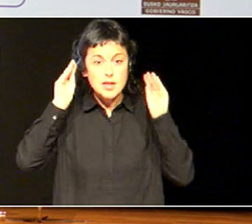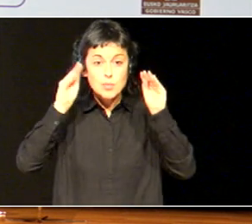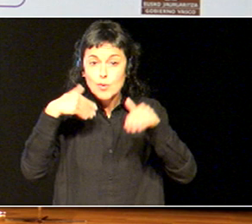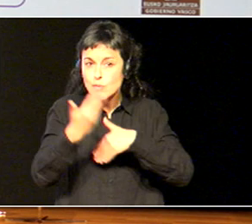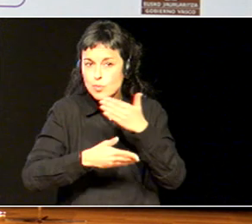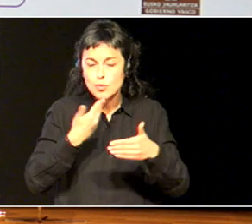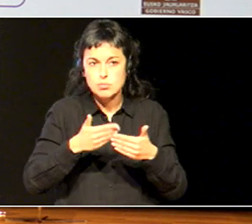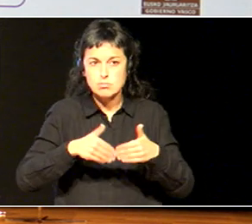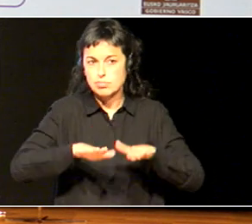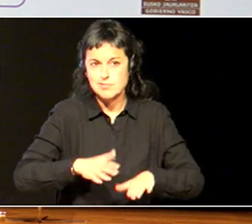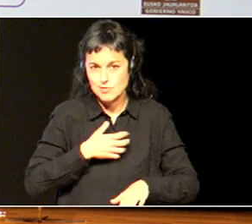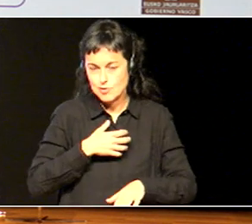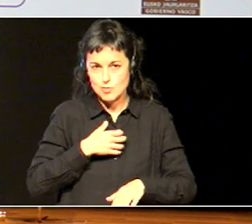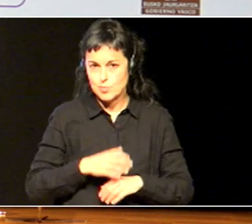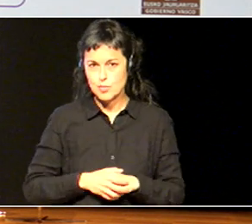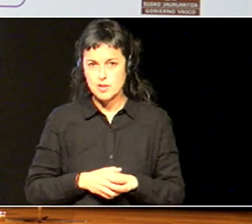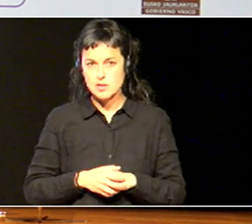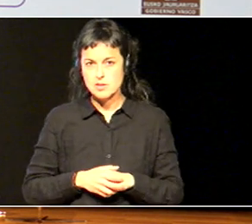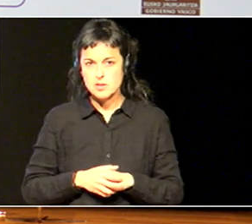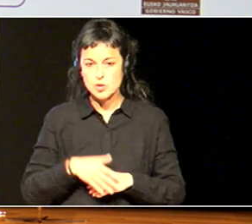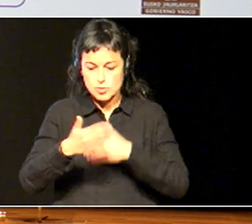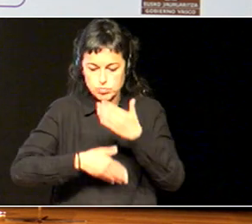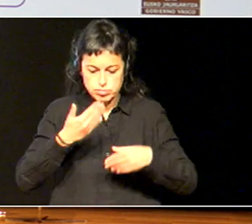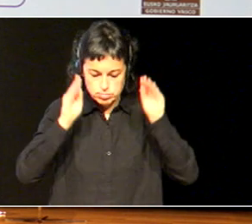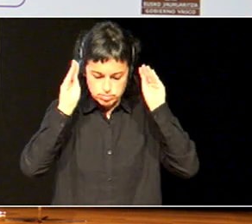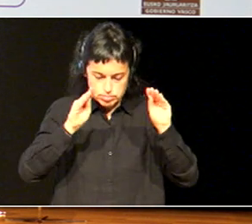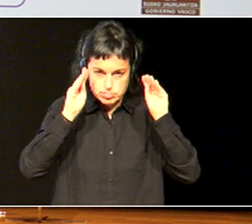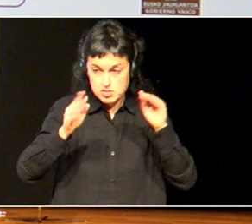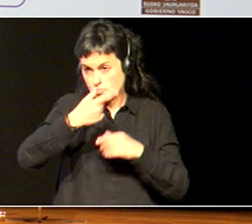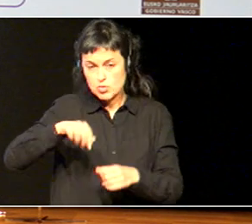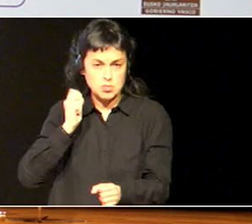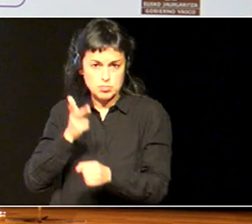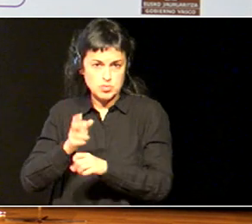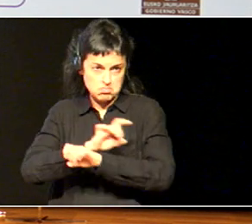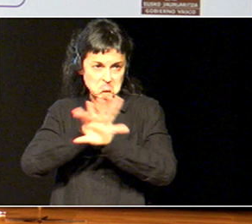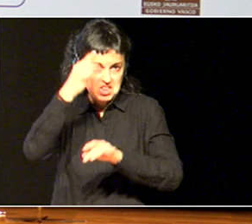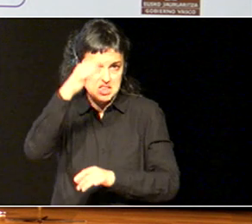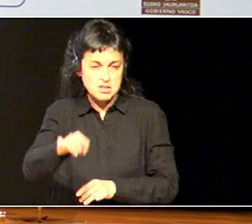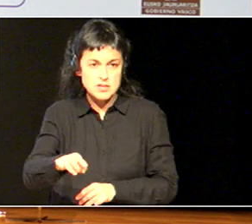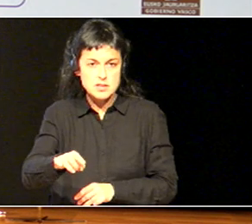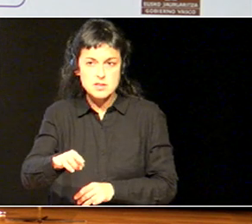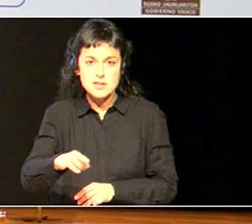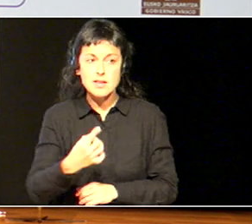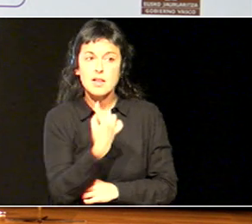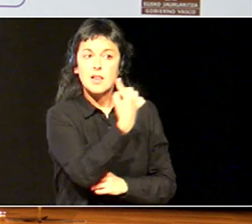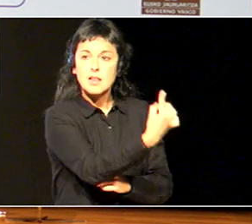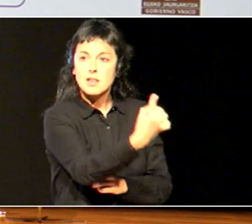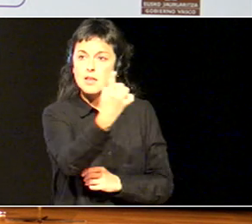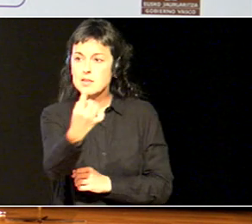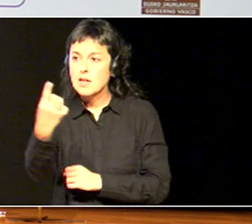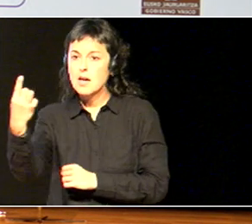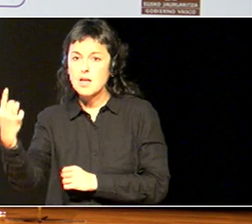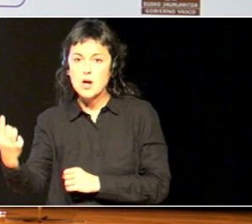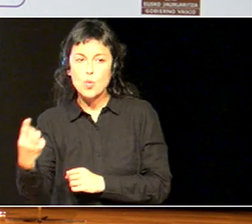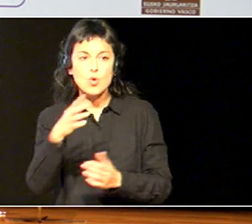moduan ere etengo prestakuntza horretan gure aposto ondo dakizuen ez bada tokian tokiko formakuntza